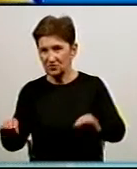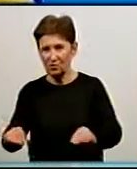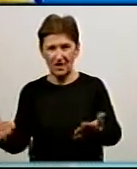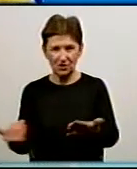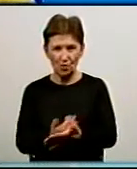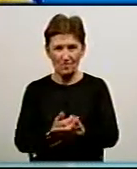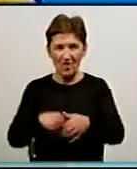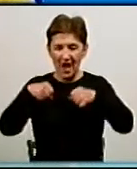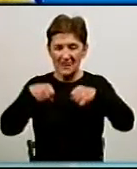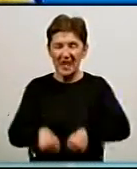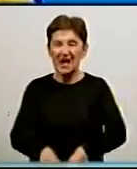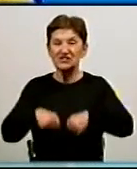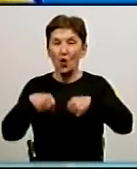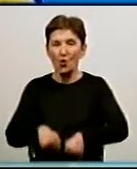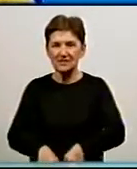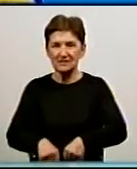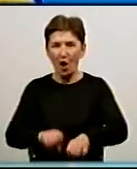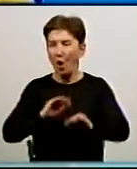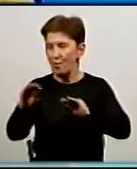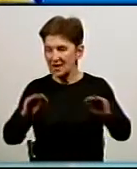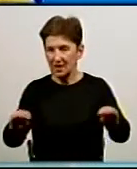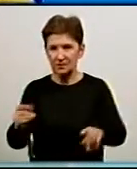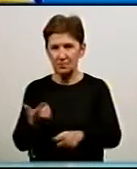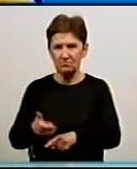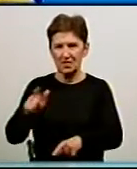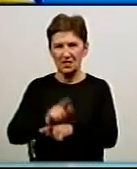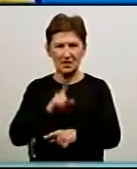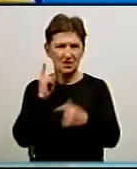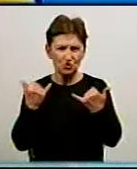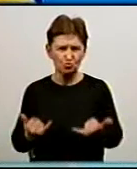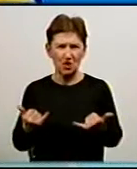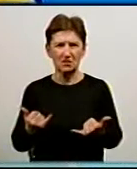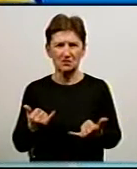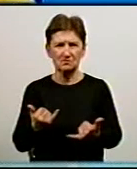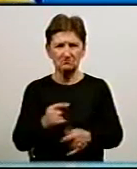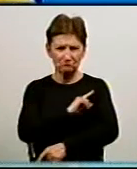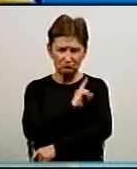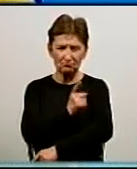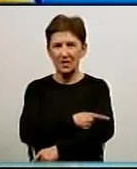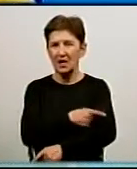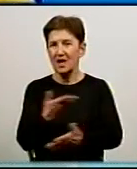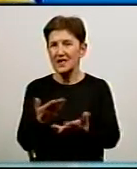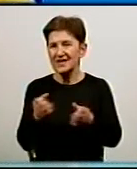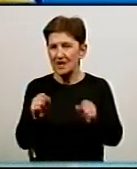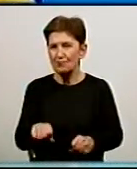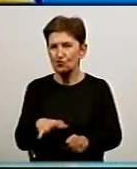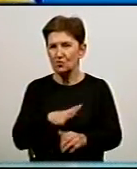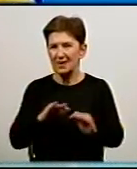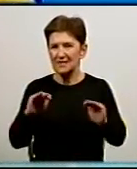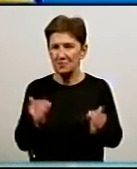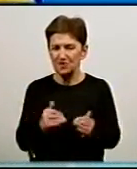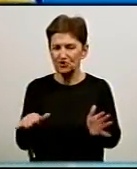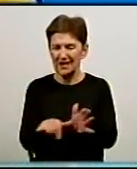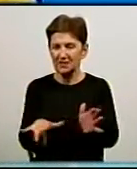обладнання. Більш сучасного, більш енергоємного, яке зможе бути, менше споживати